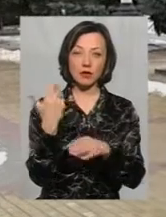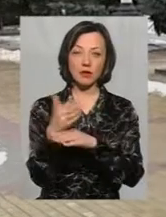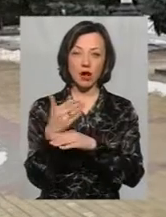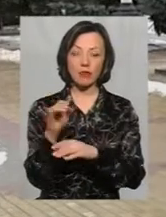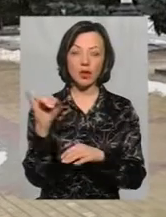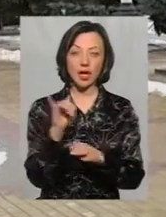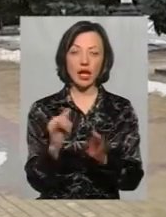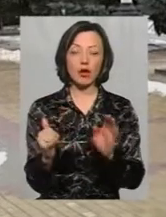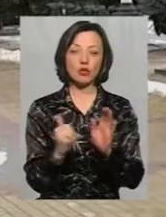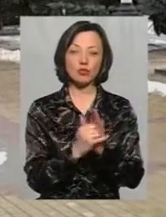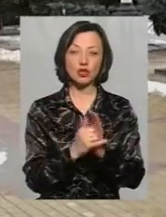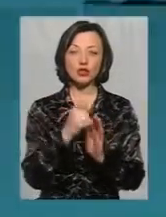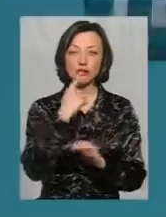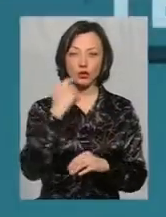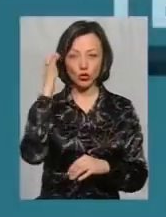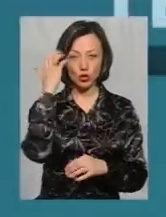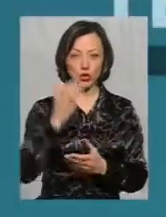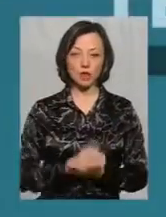розміщений червоно-чорний.